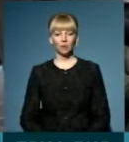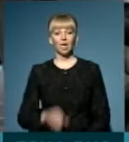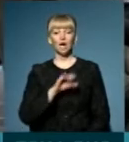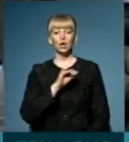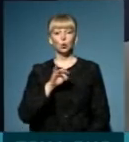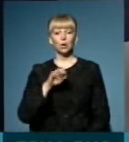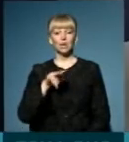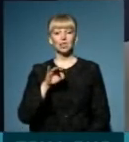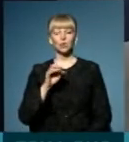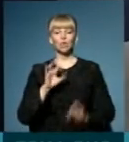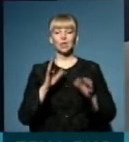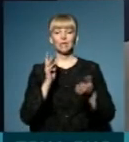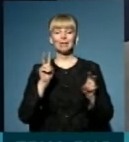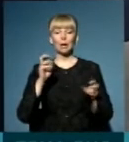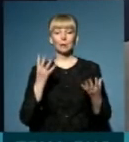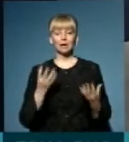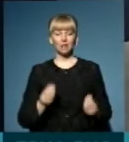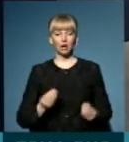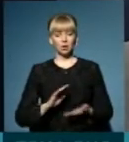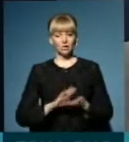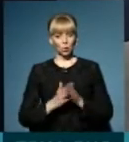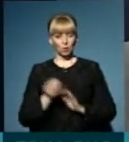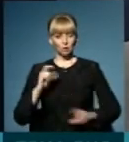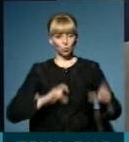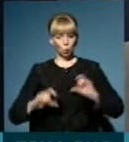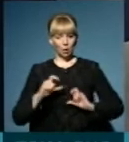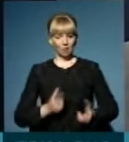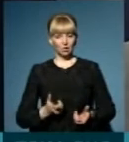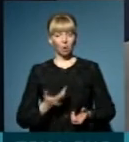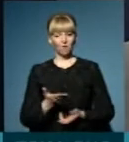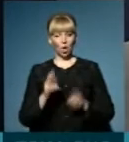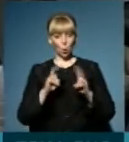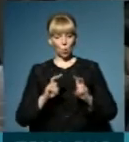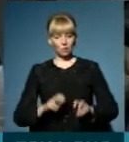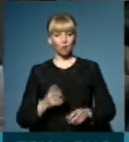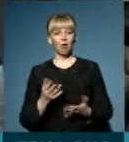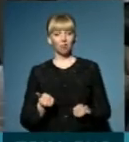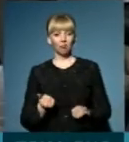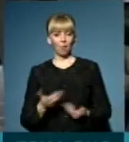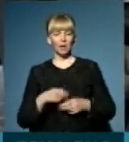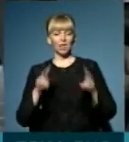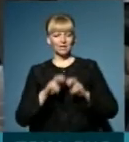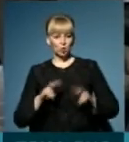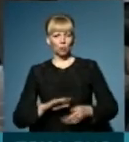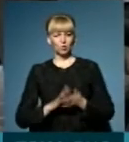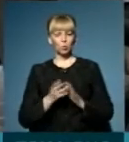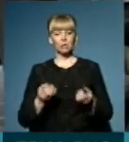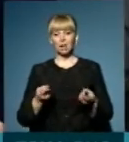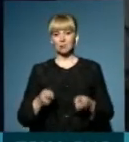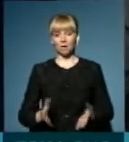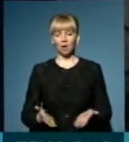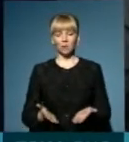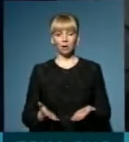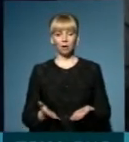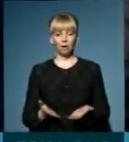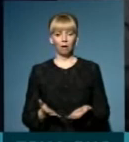Юрій Ласюк, в ефірі «Таме дня». Отже, ситуація з студентами. Ви розбиралися? Ну, так, ми з'ясовували ситуацію. Ну, насправді, я